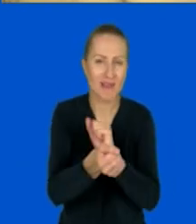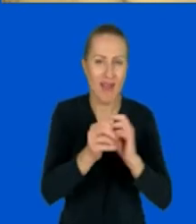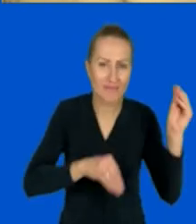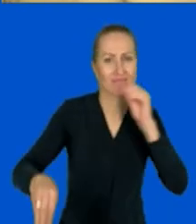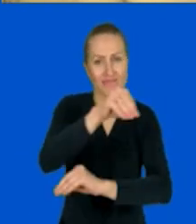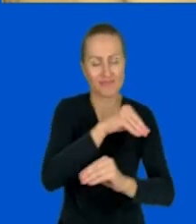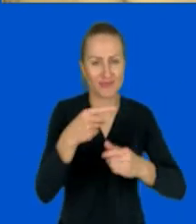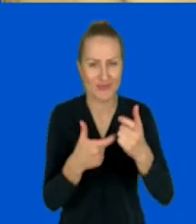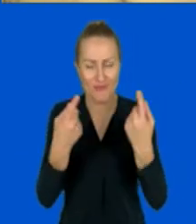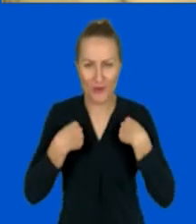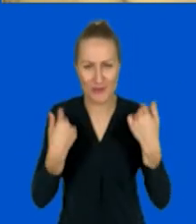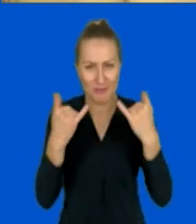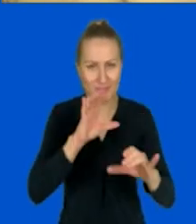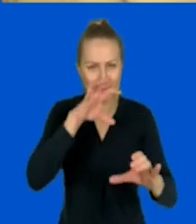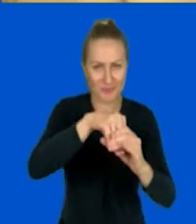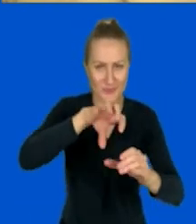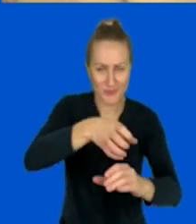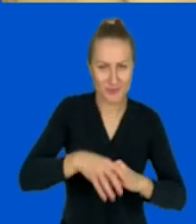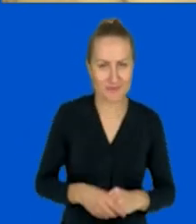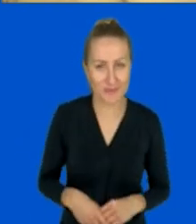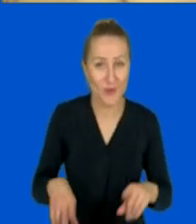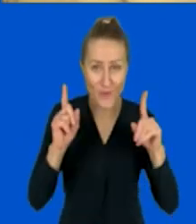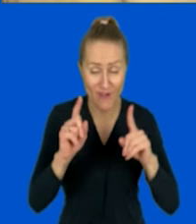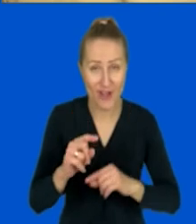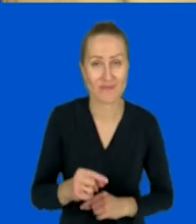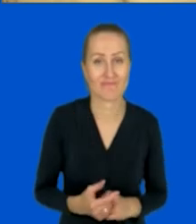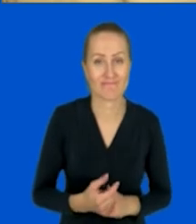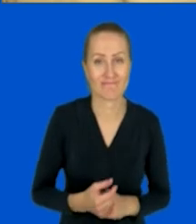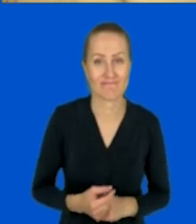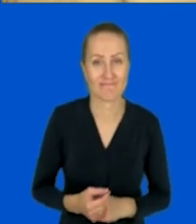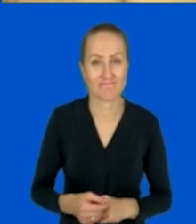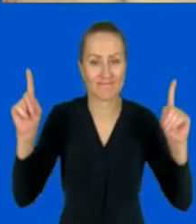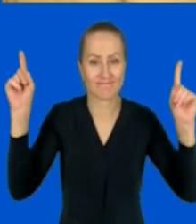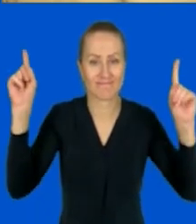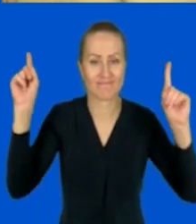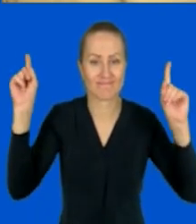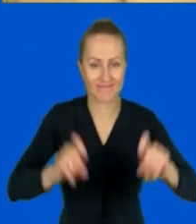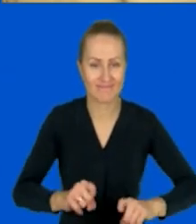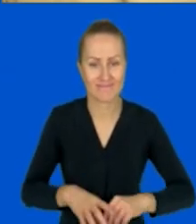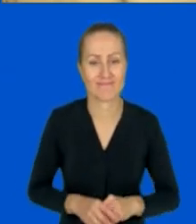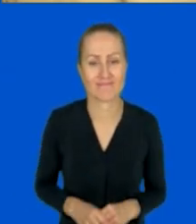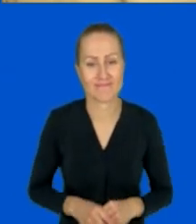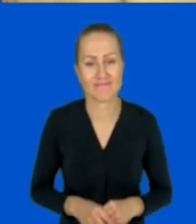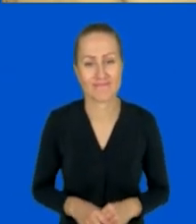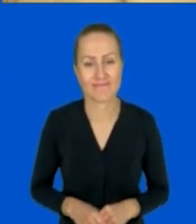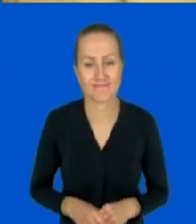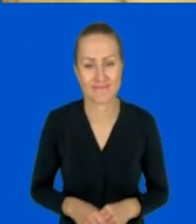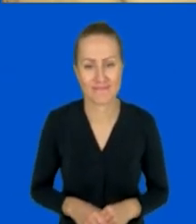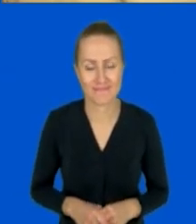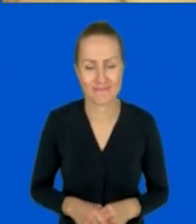innymi osobami w zespole. Uwaga. 3-4. Zaczynam. Start.